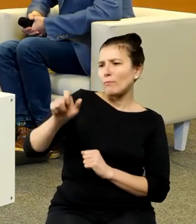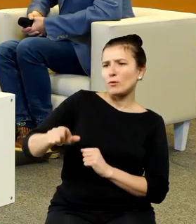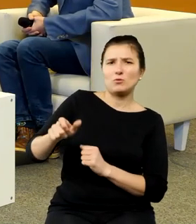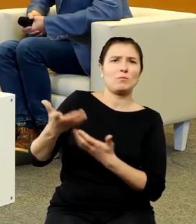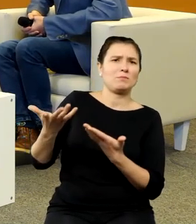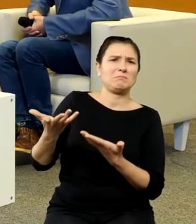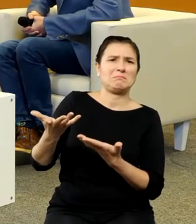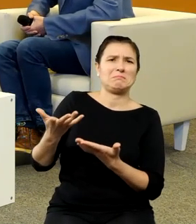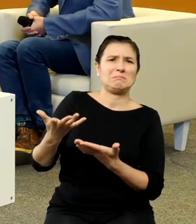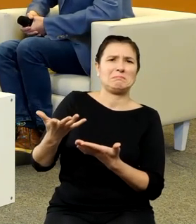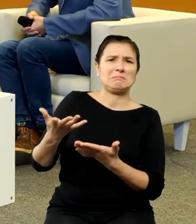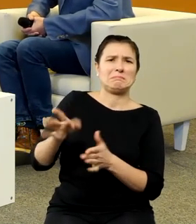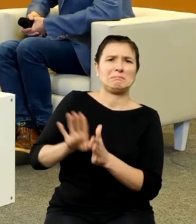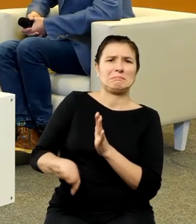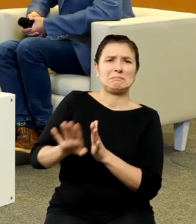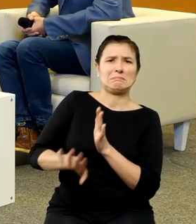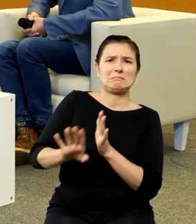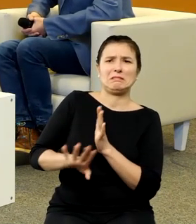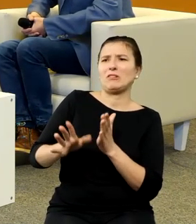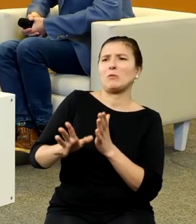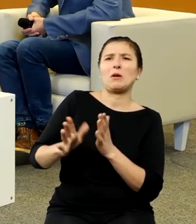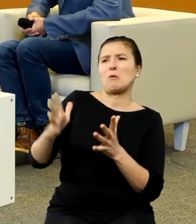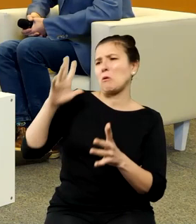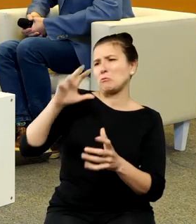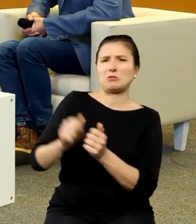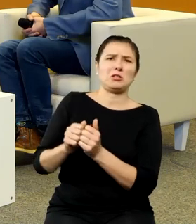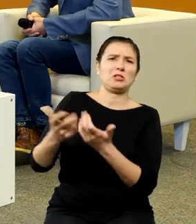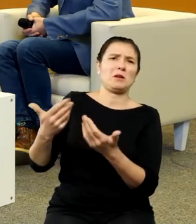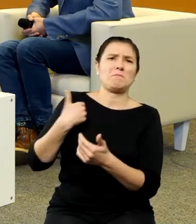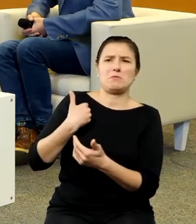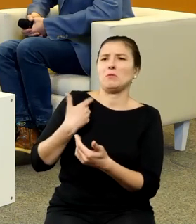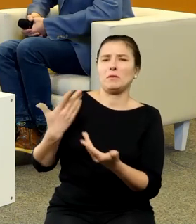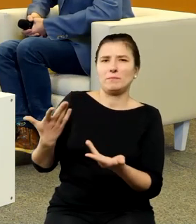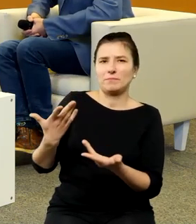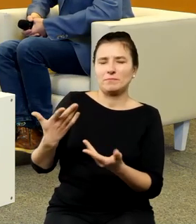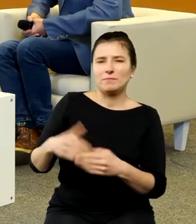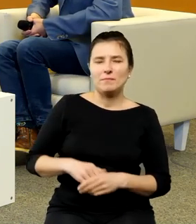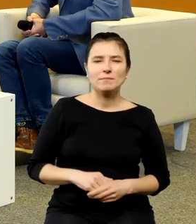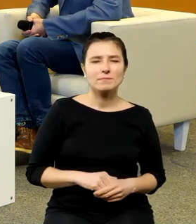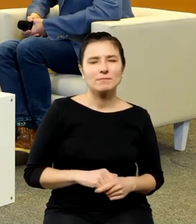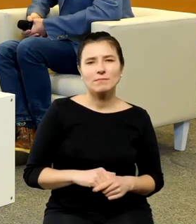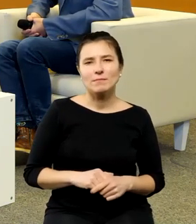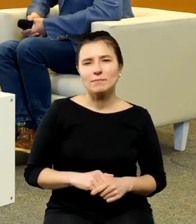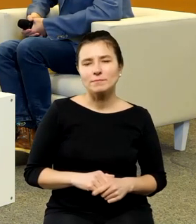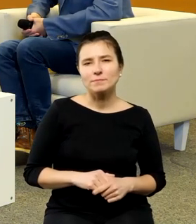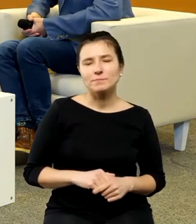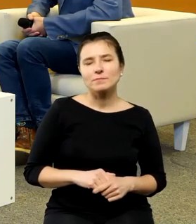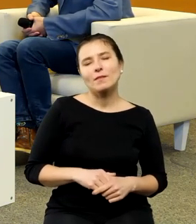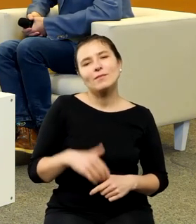że pomniejsza naszego wielkiego rodaka więc oczywiście